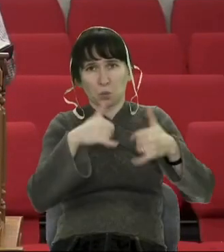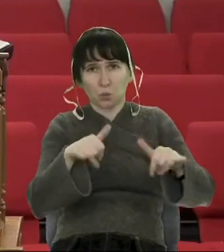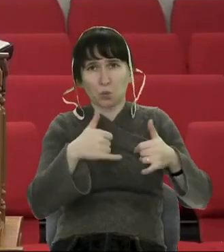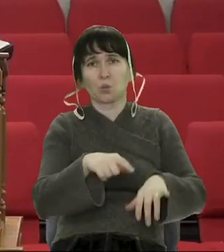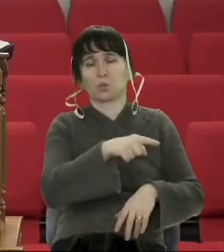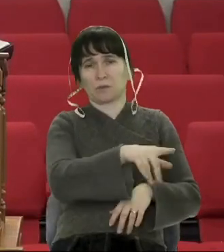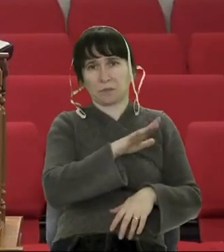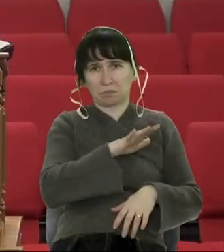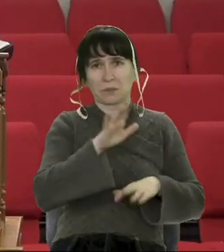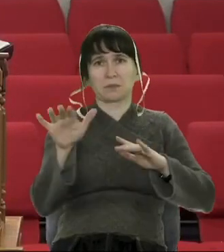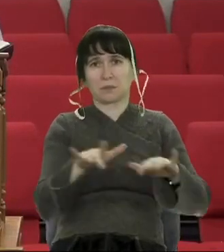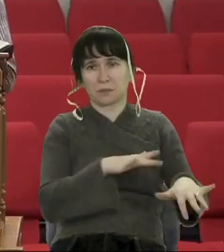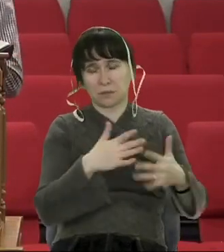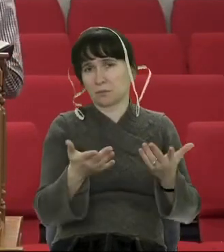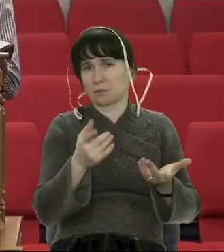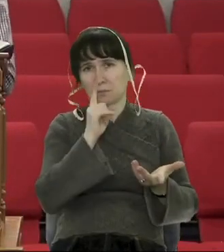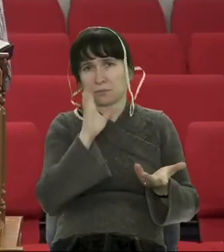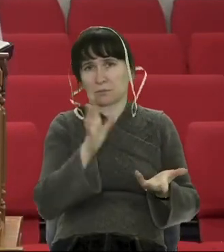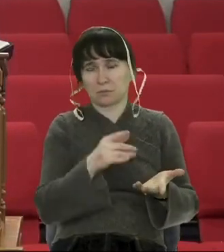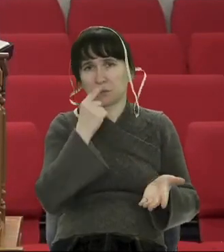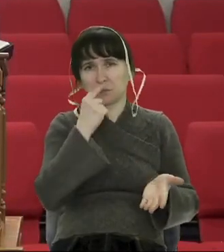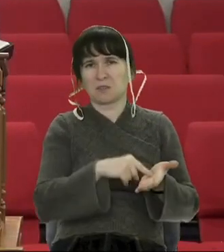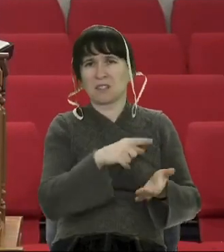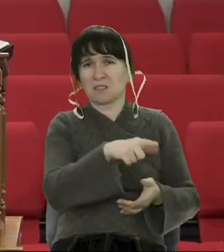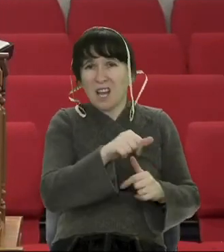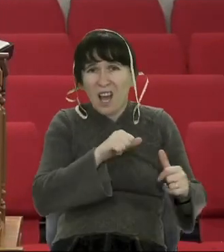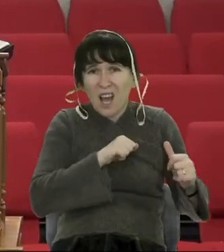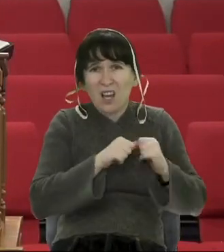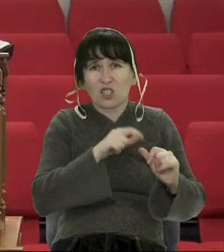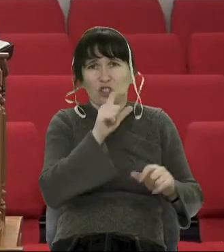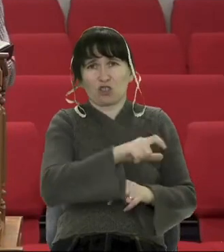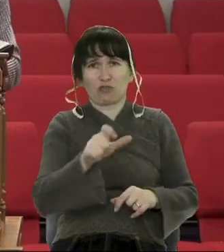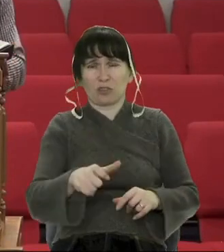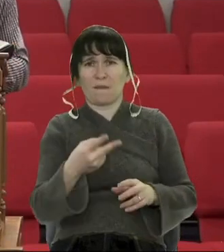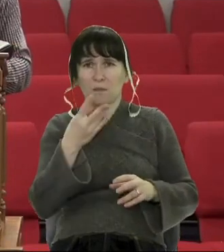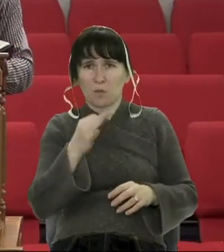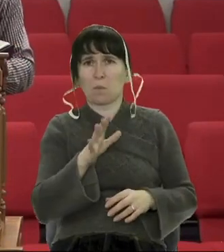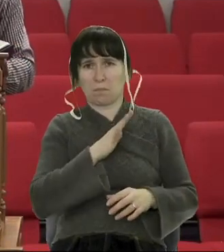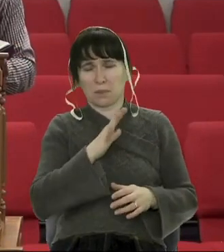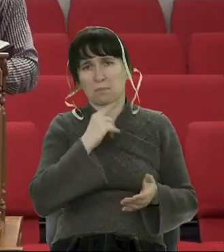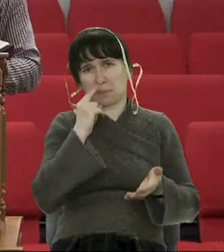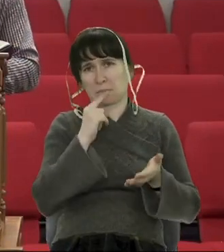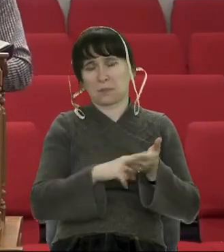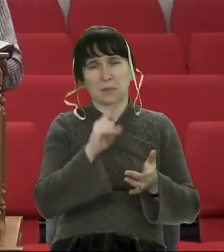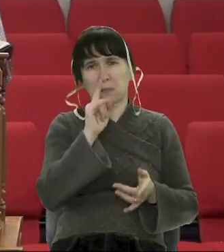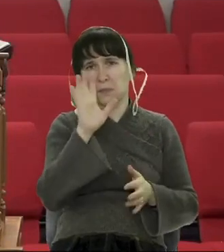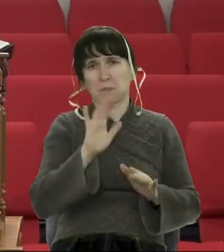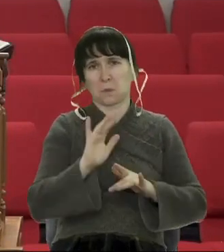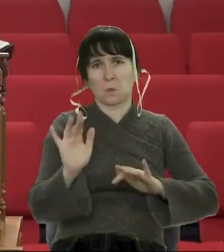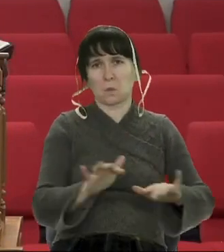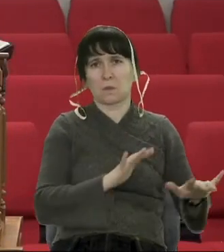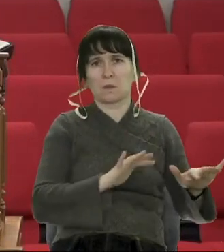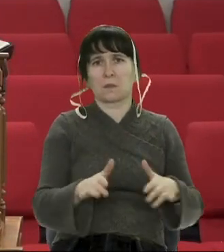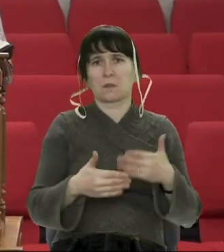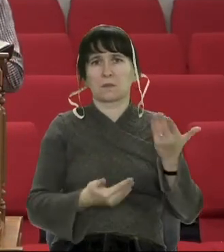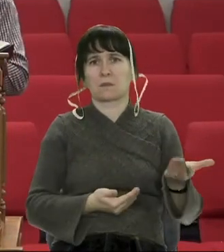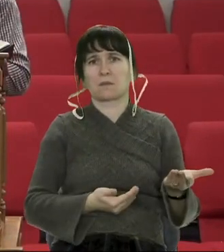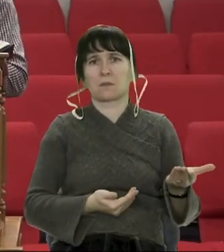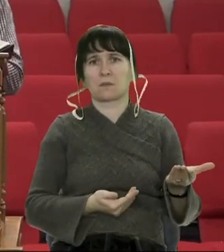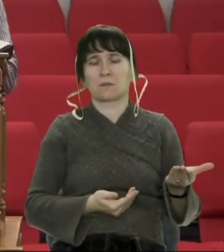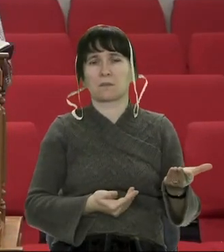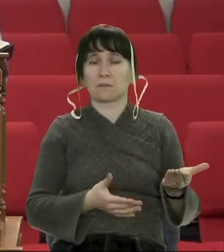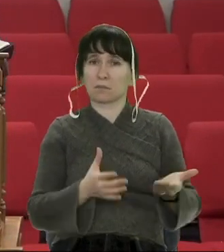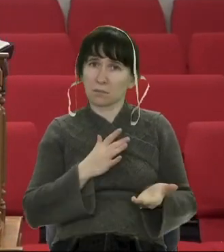І в житті Іуди, здається, нечастивої людини, були такі гарні проблески. І буває, наші